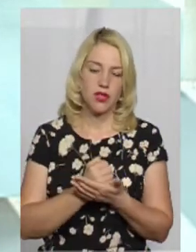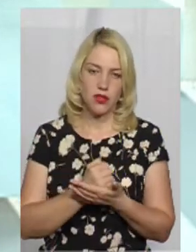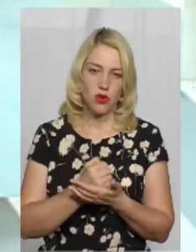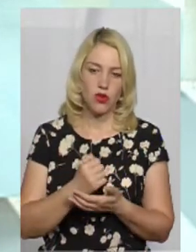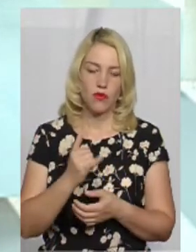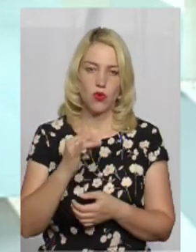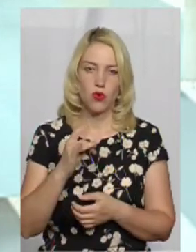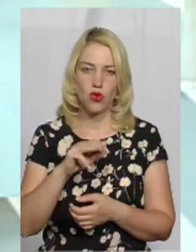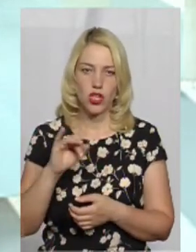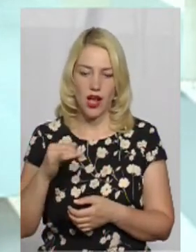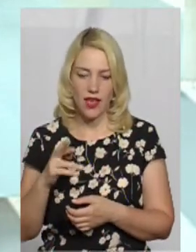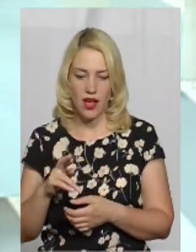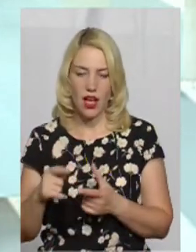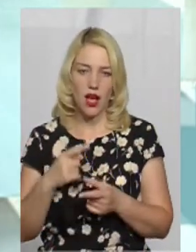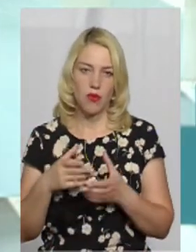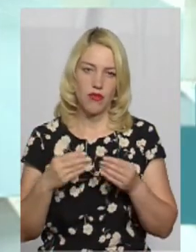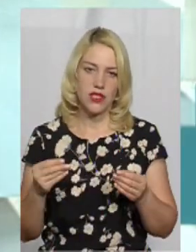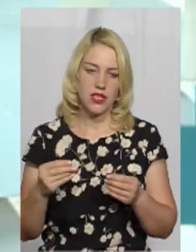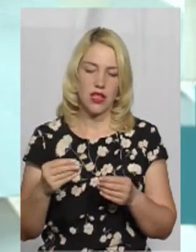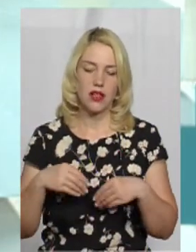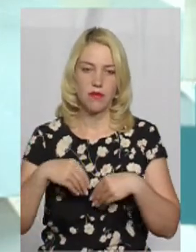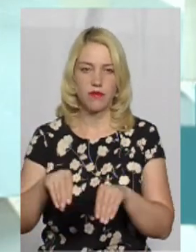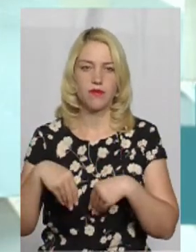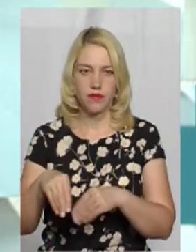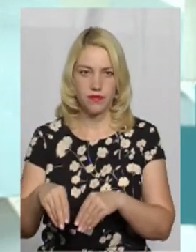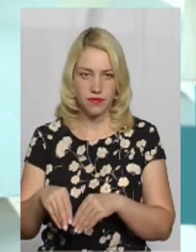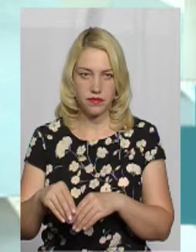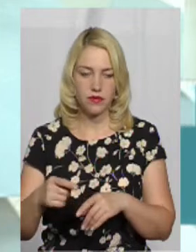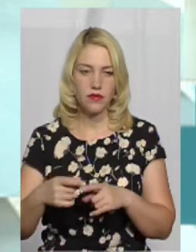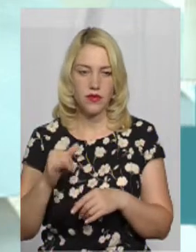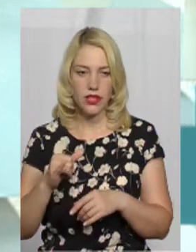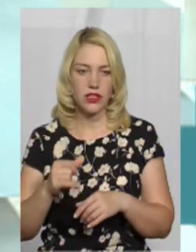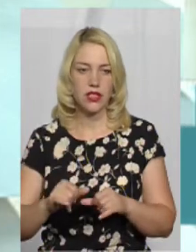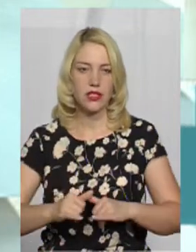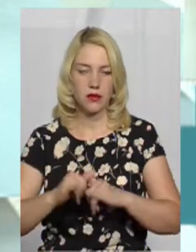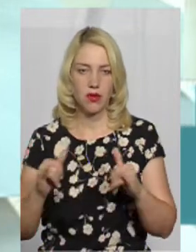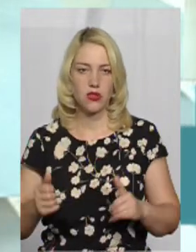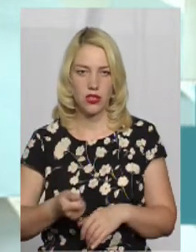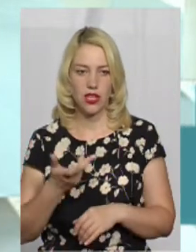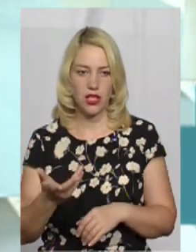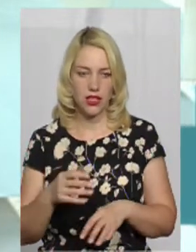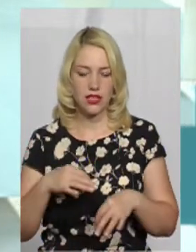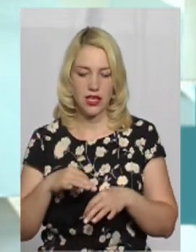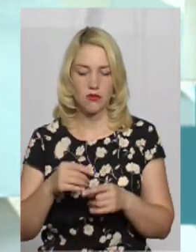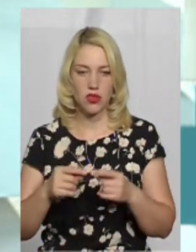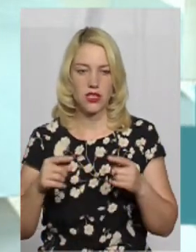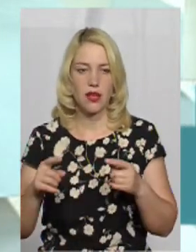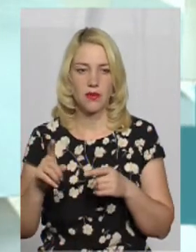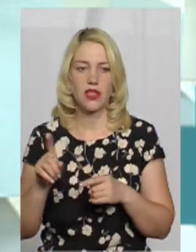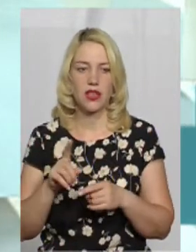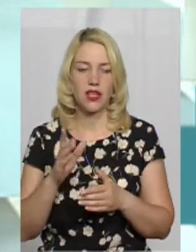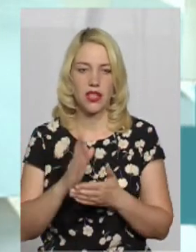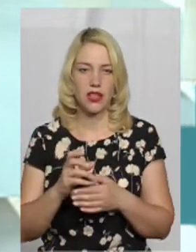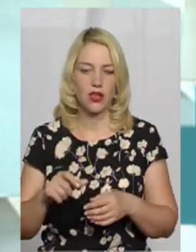або весняно-польові роботи по посіву, збільшується кількість транспортних засобів, які здійснюють рух